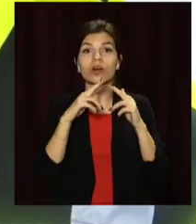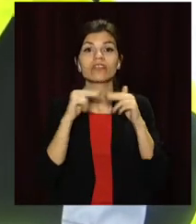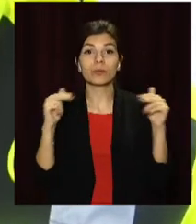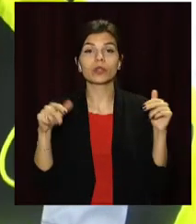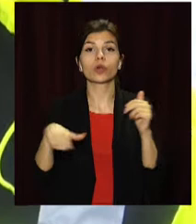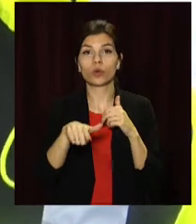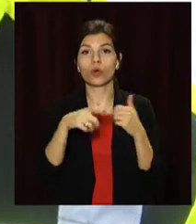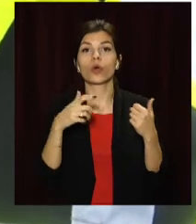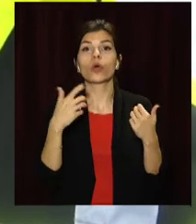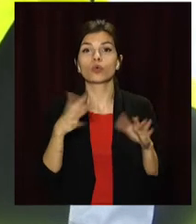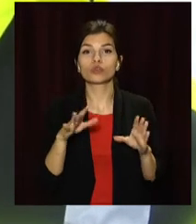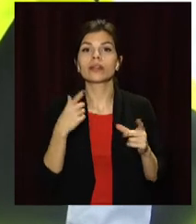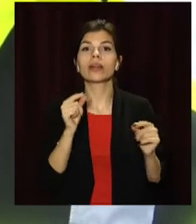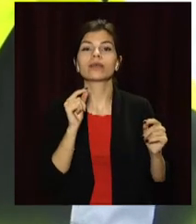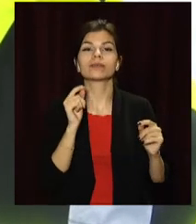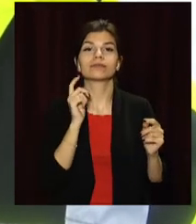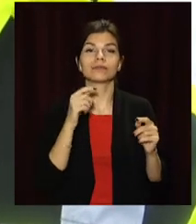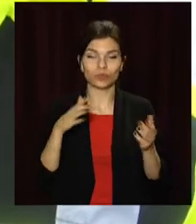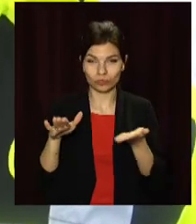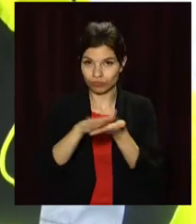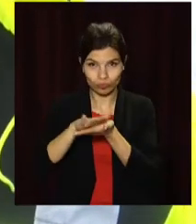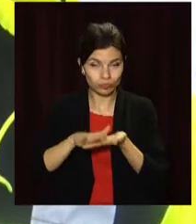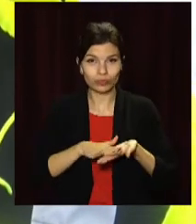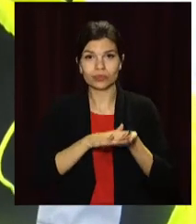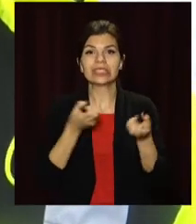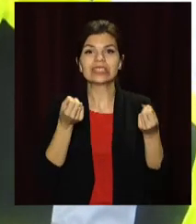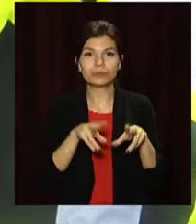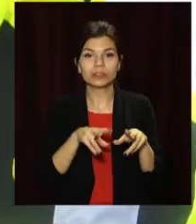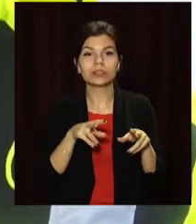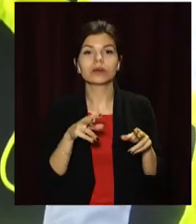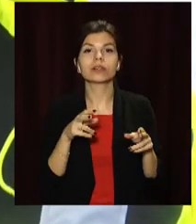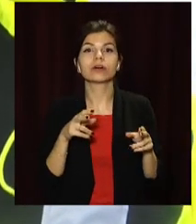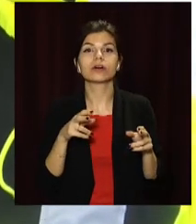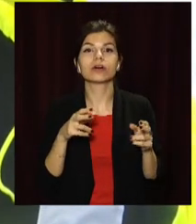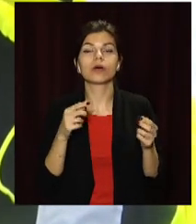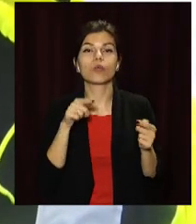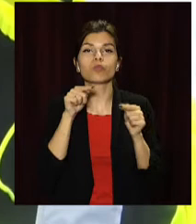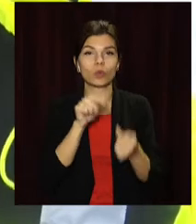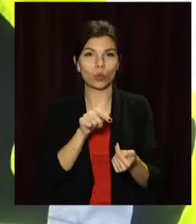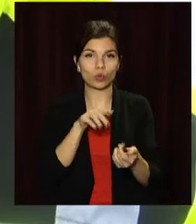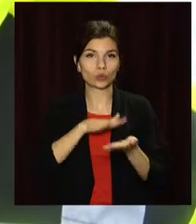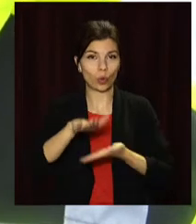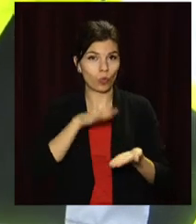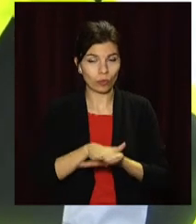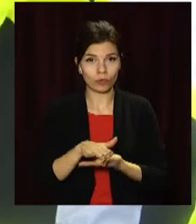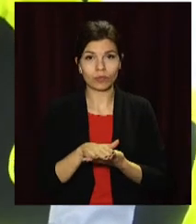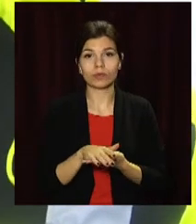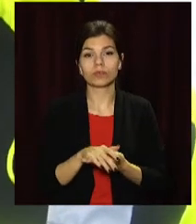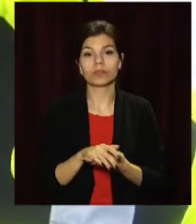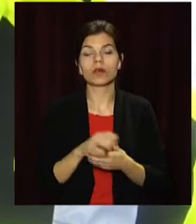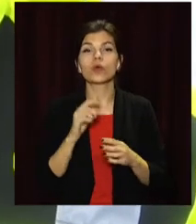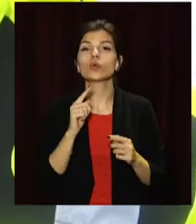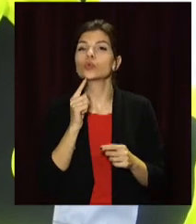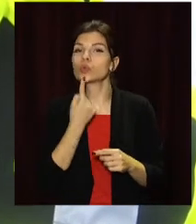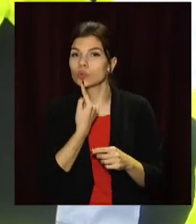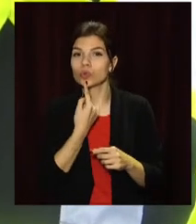проїздні, убрані, оброблені, спеціальними спеціальними спеціальними проти вас скальзаючими. Затруднений